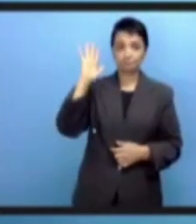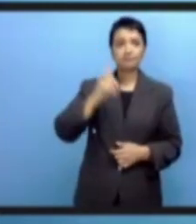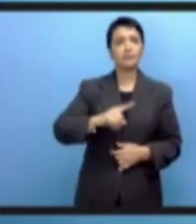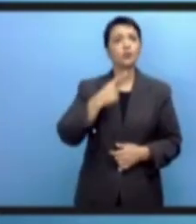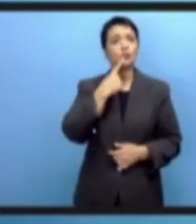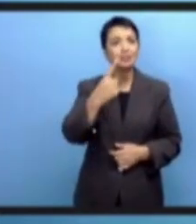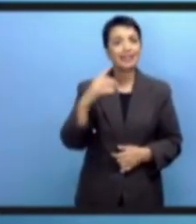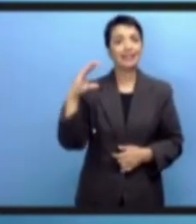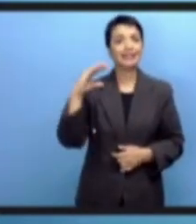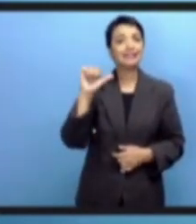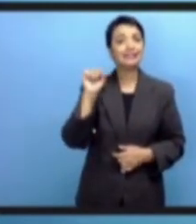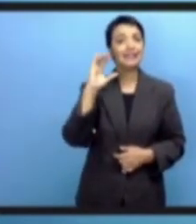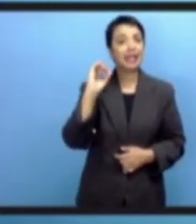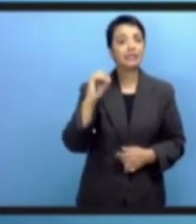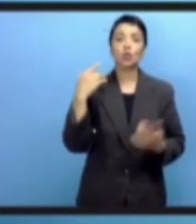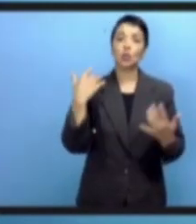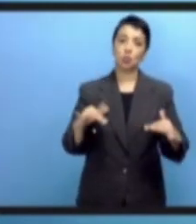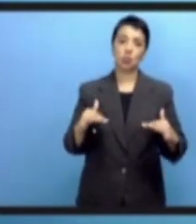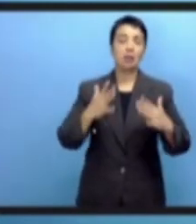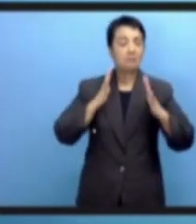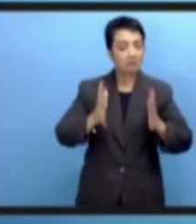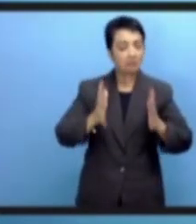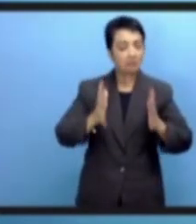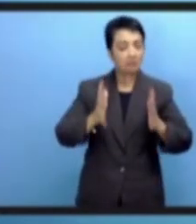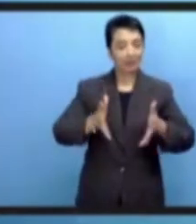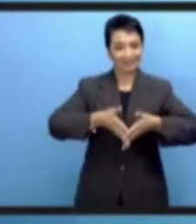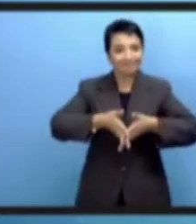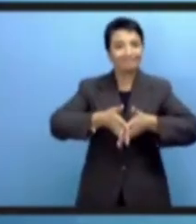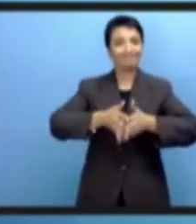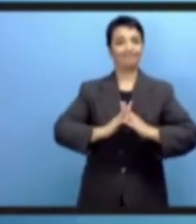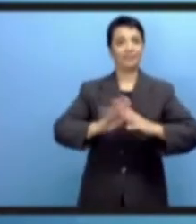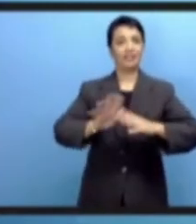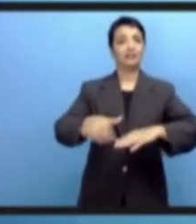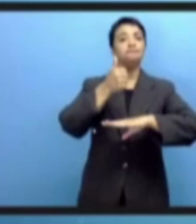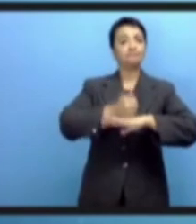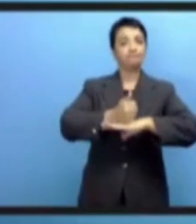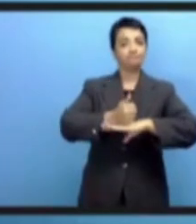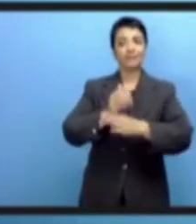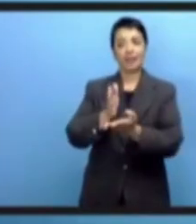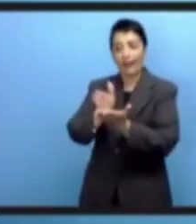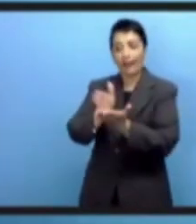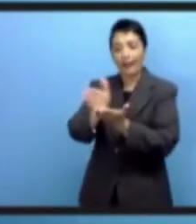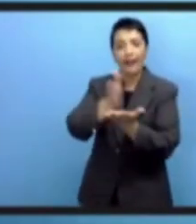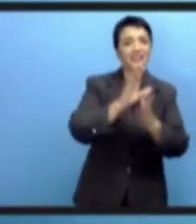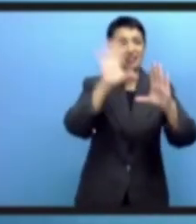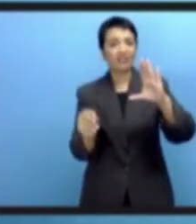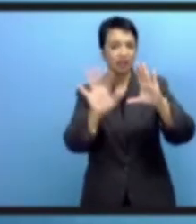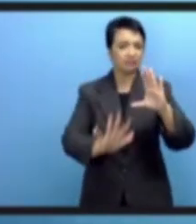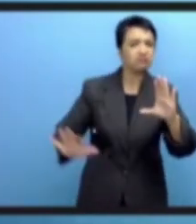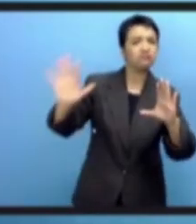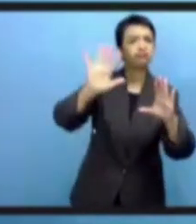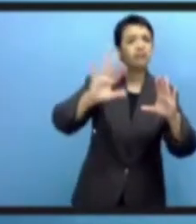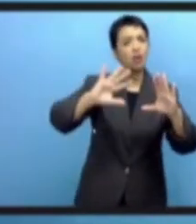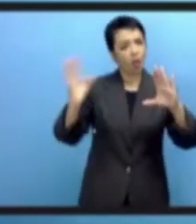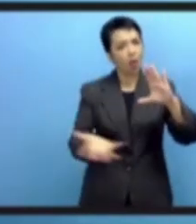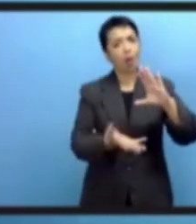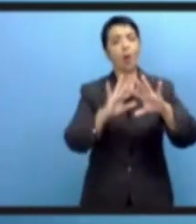хочу отметить, что и гражданское общество также должно принимать участие в этих процессах и в этой работе.